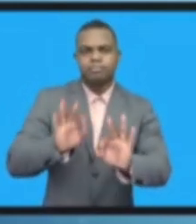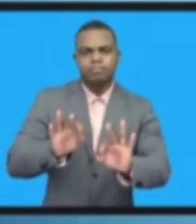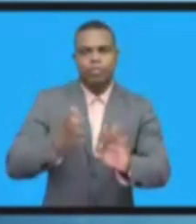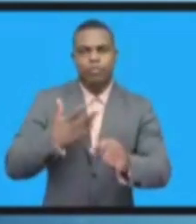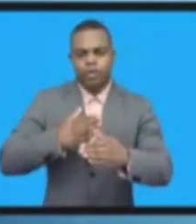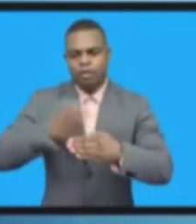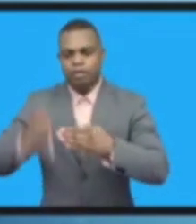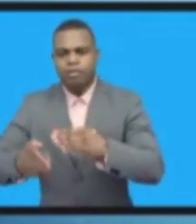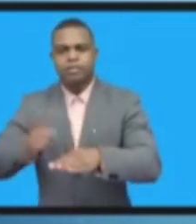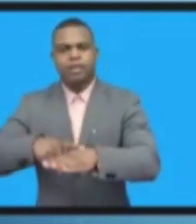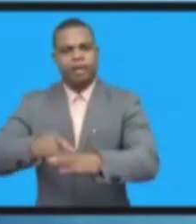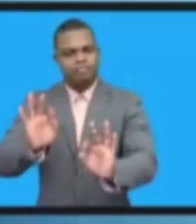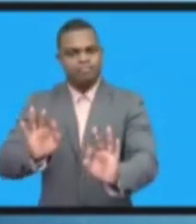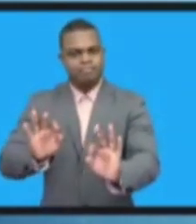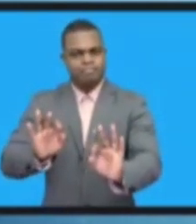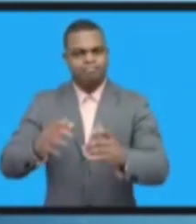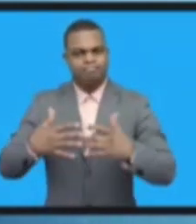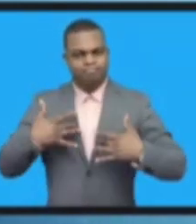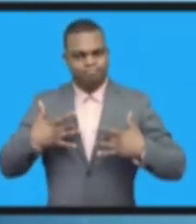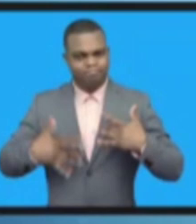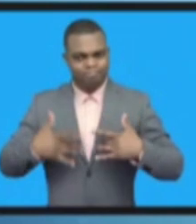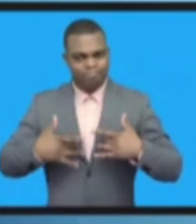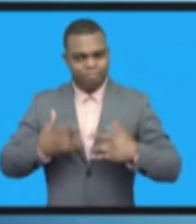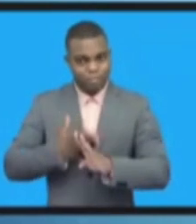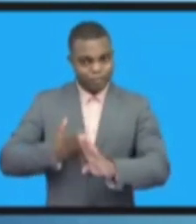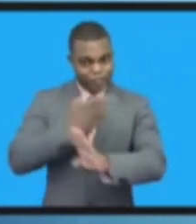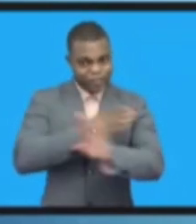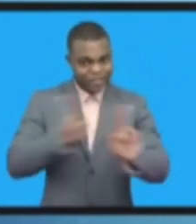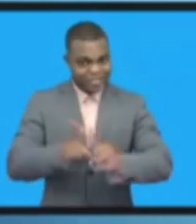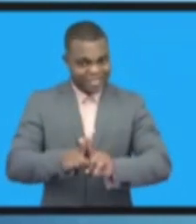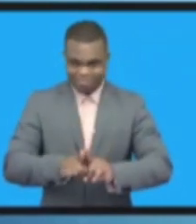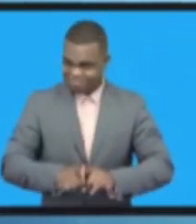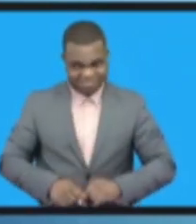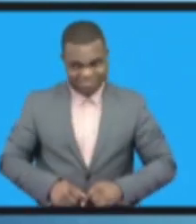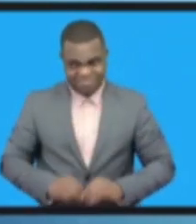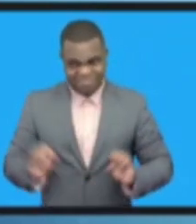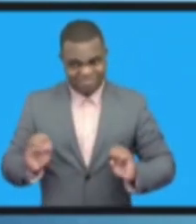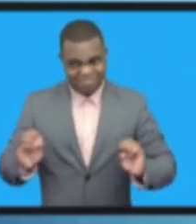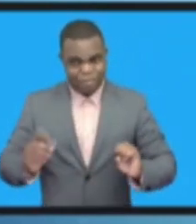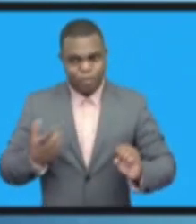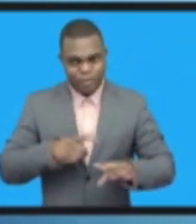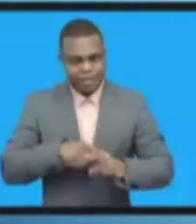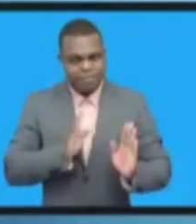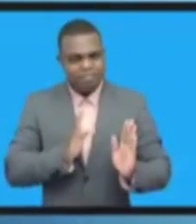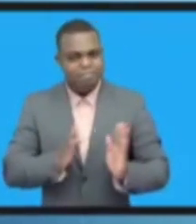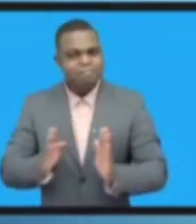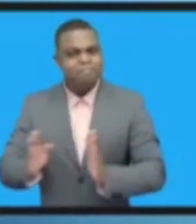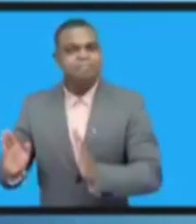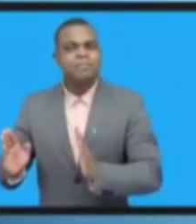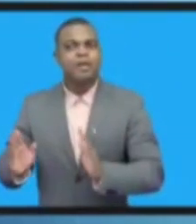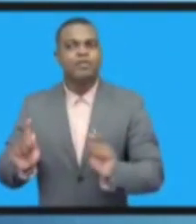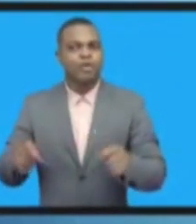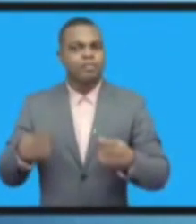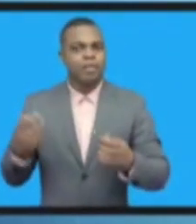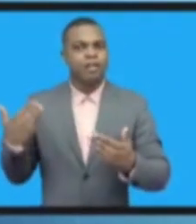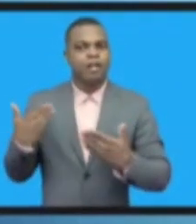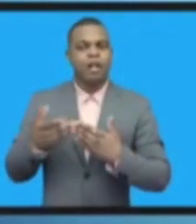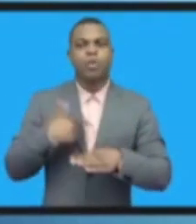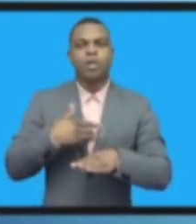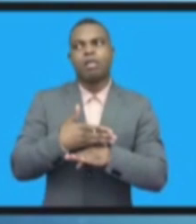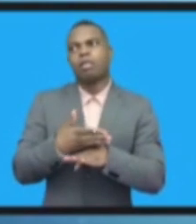Ну что ж, мы с вами приступаем к первому заседанию. У нас есть сразу несколько